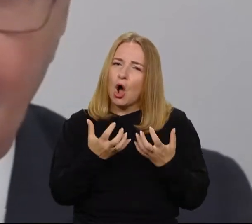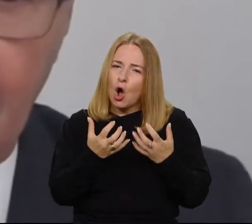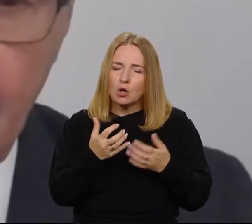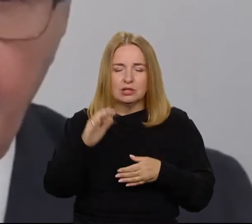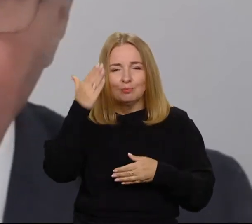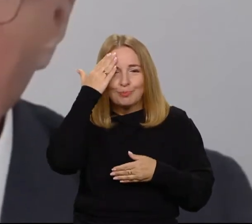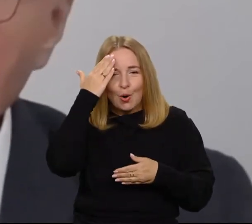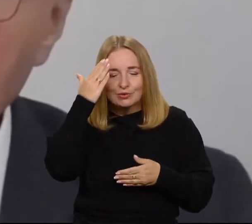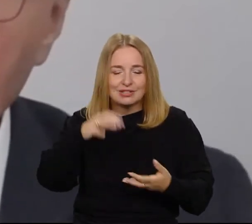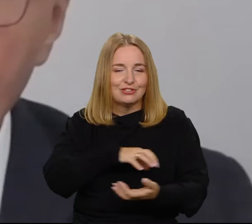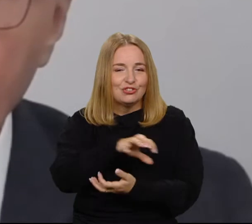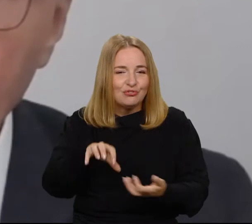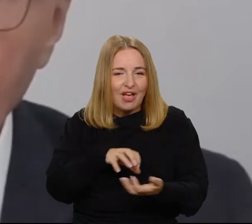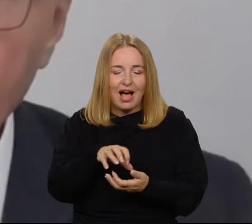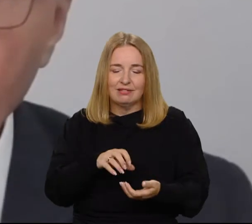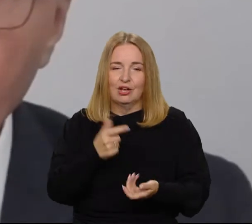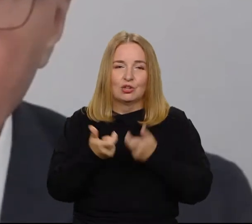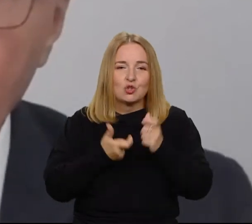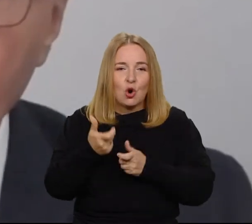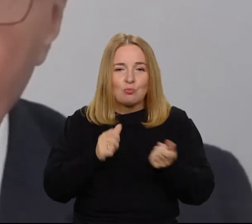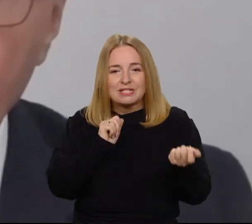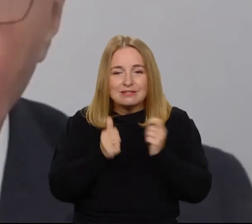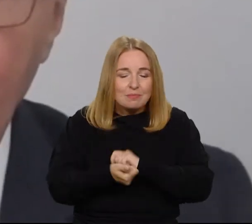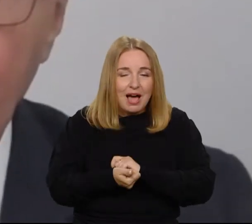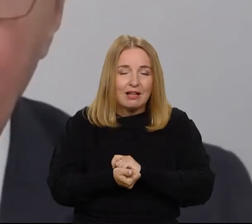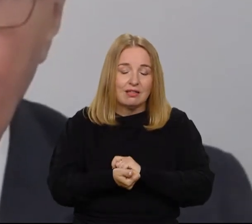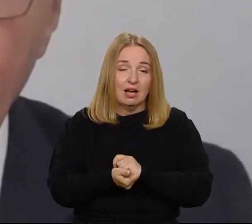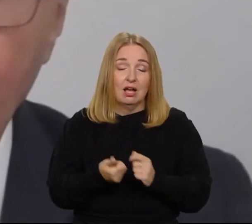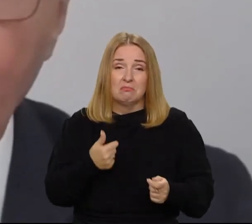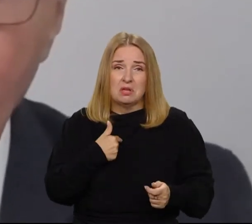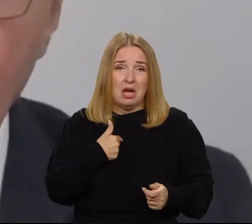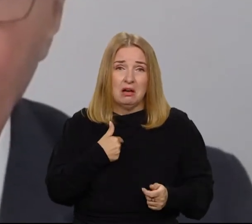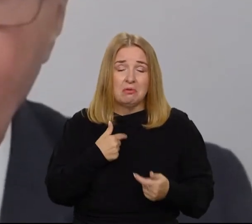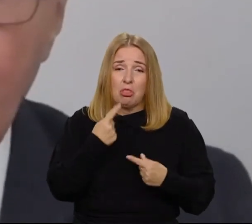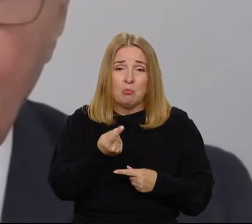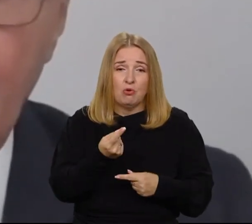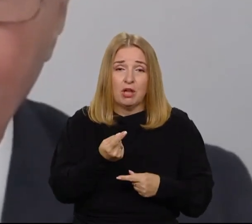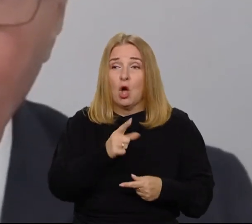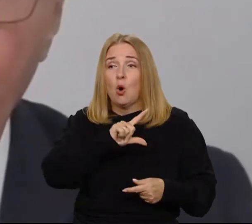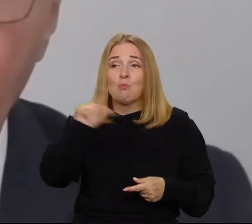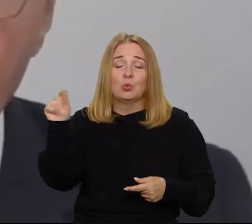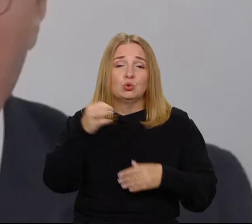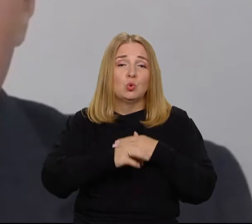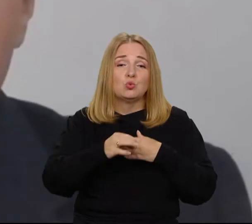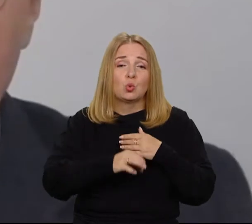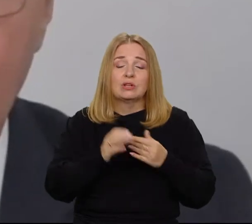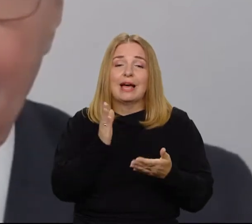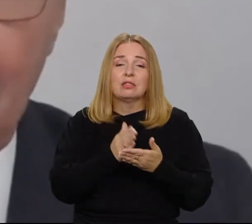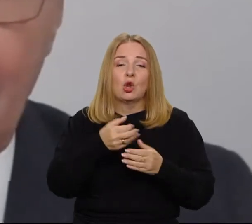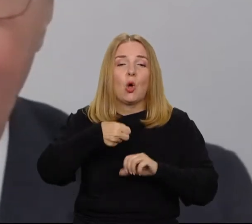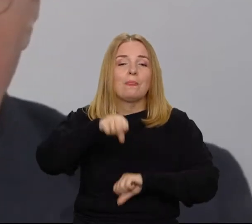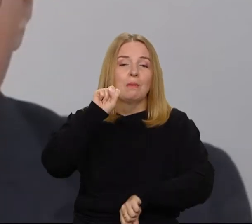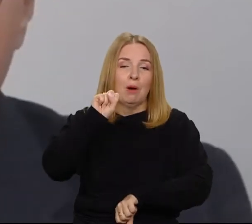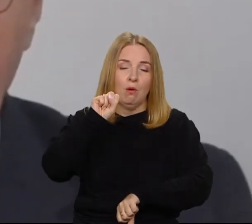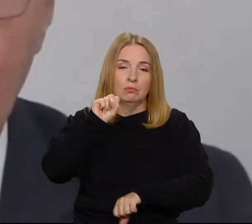i zmieniania świata. Nie myślę tutaj nawet o tym, że ktoś mówi, a idę na studia po to, żeby uzyskać dyplom, po to, żeby mieć